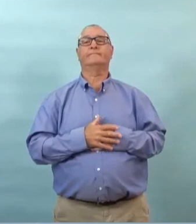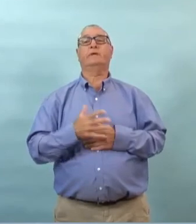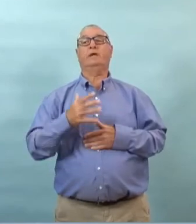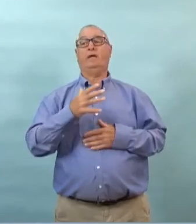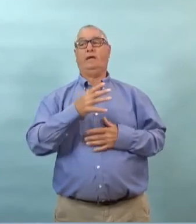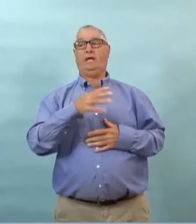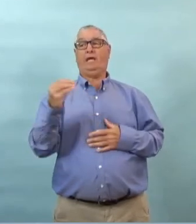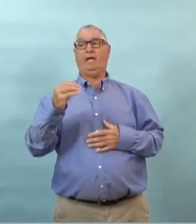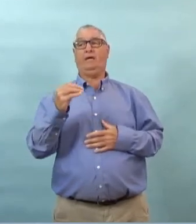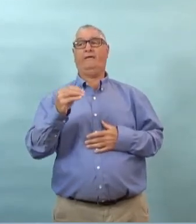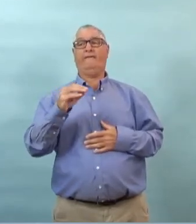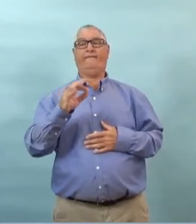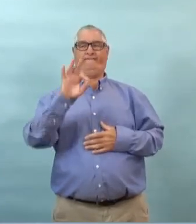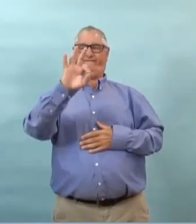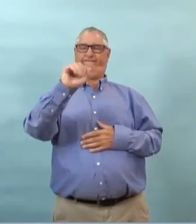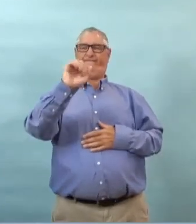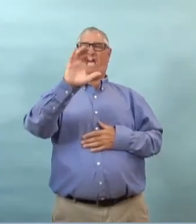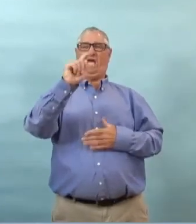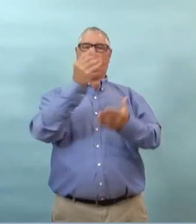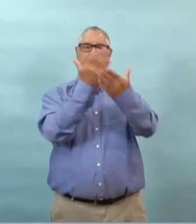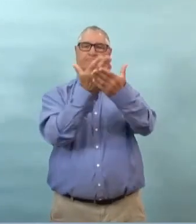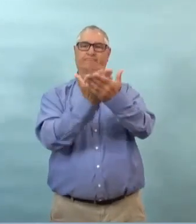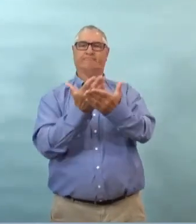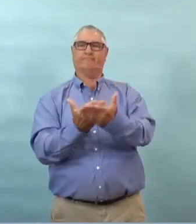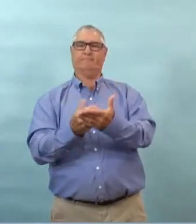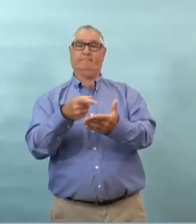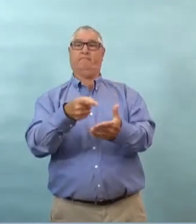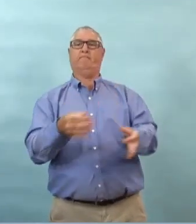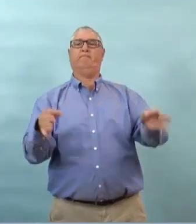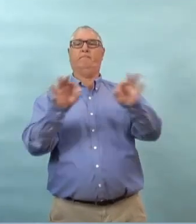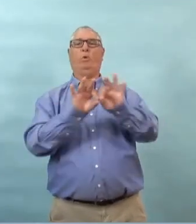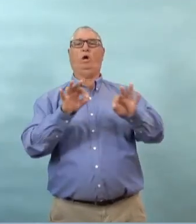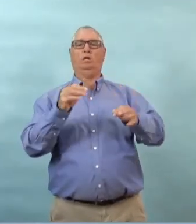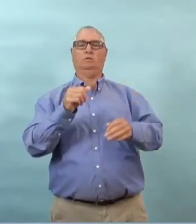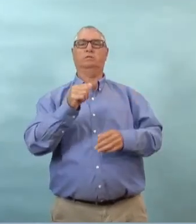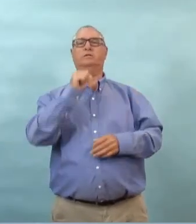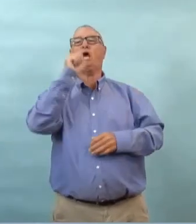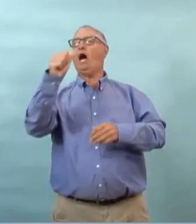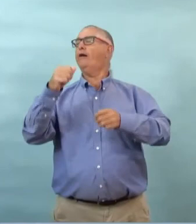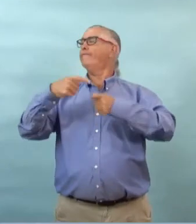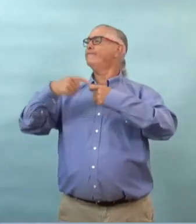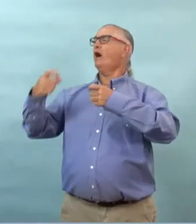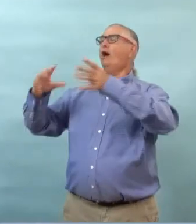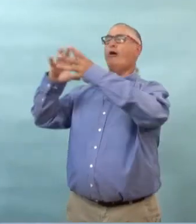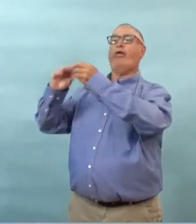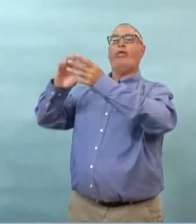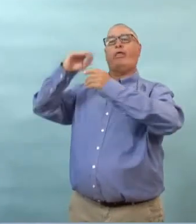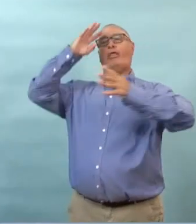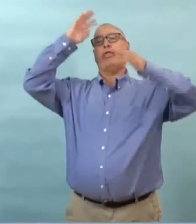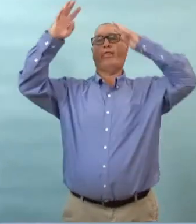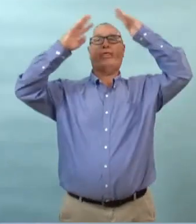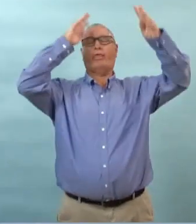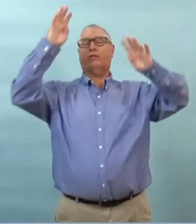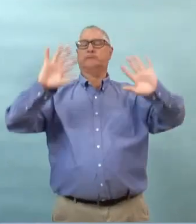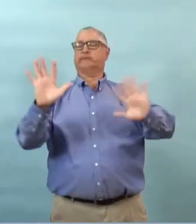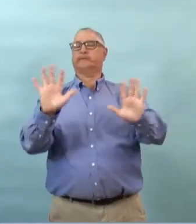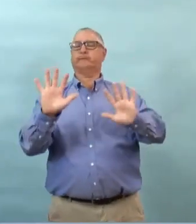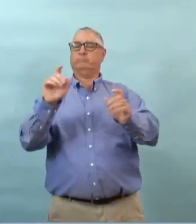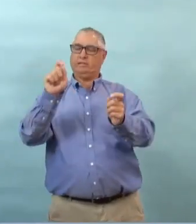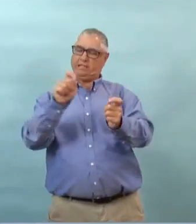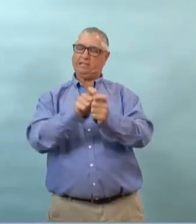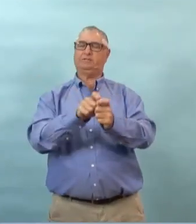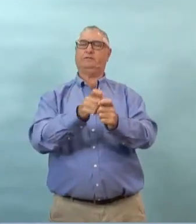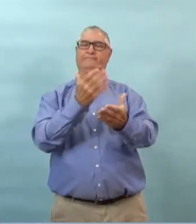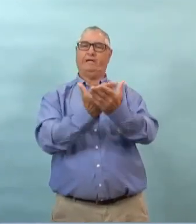ne commence pas par une approche qui est axée sur l'éducation et je crois qu'il est important d'avoir les faits je crois qu'il est important de comprendre que dans la